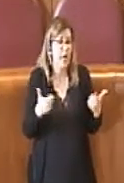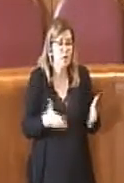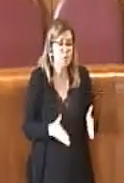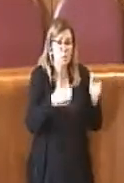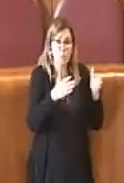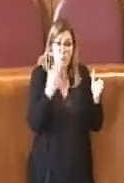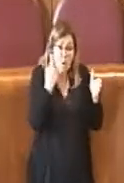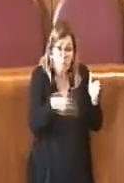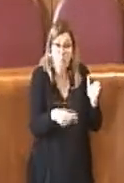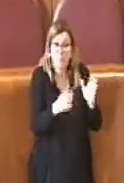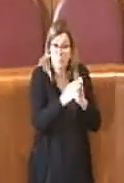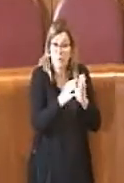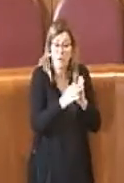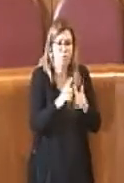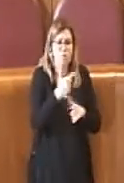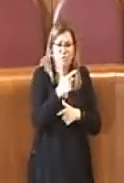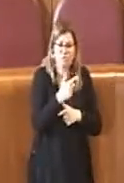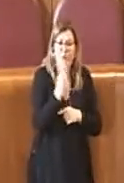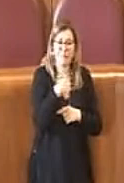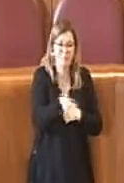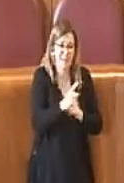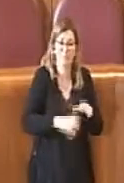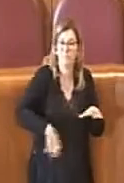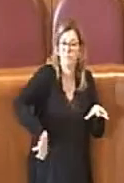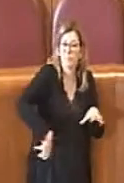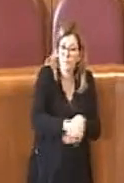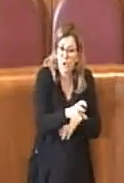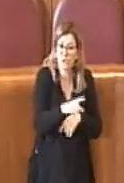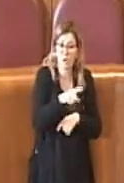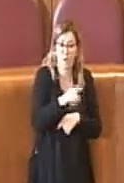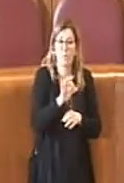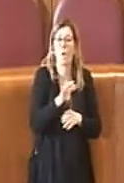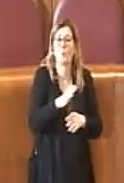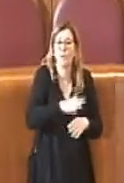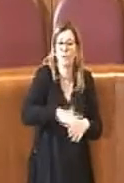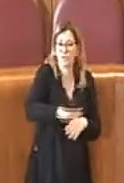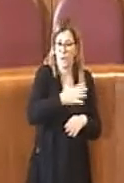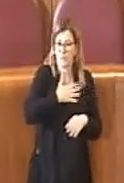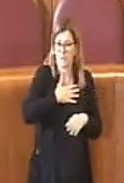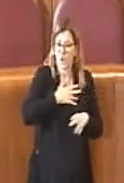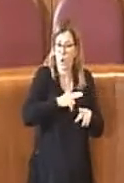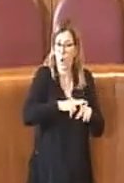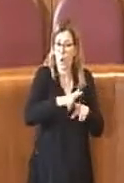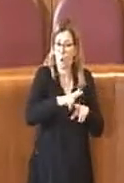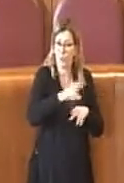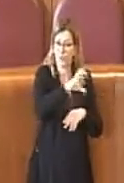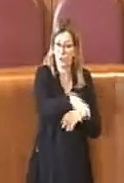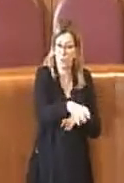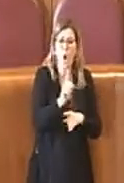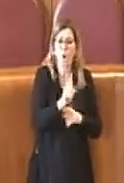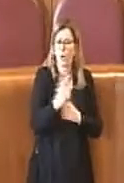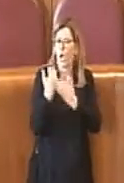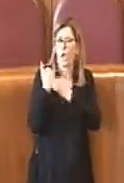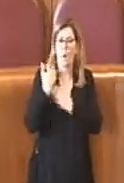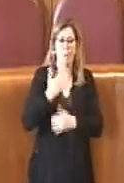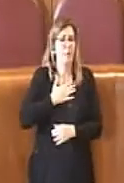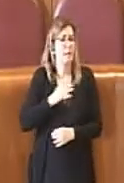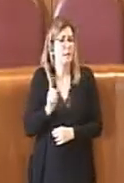caratteriche, che non erano presenti circoli bocciofili all'interno del loro territorio e che comunque la competenza non era loro.